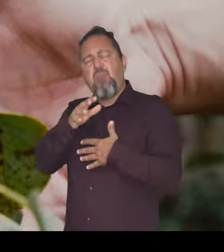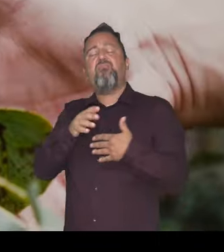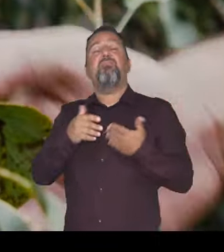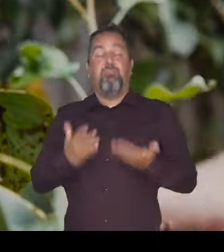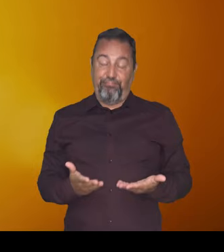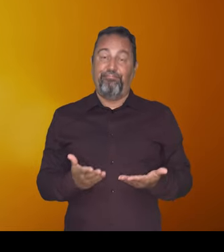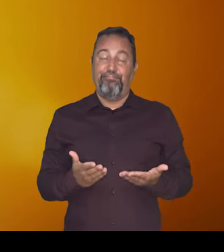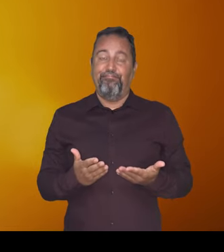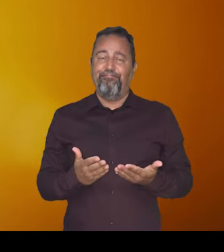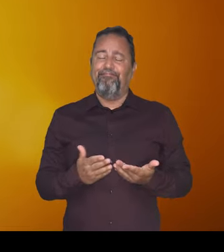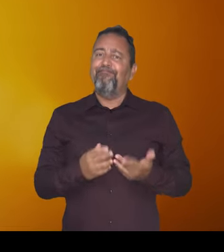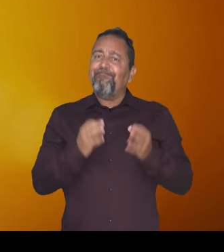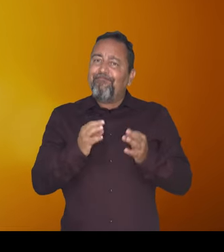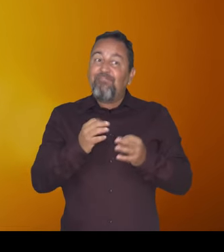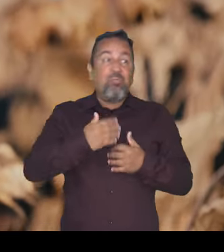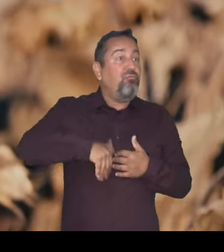Que farà calor.